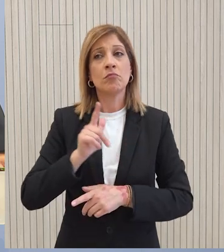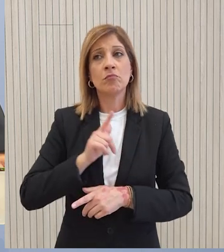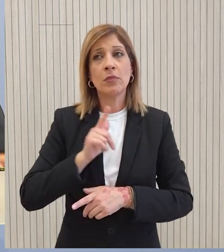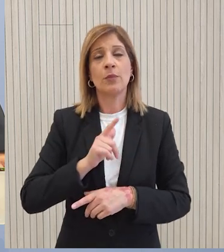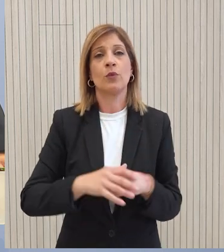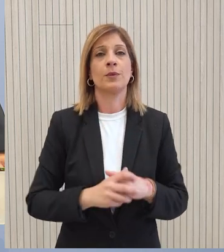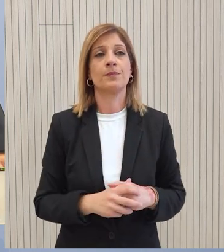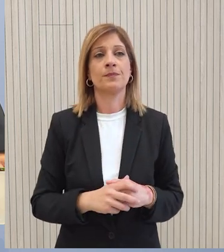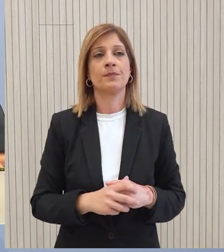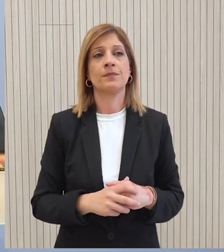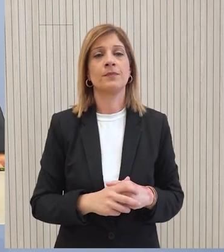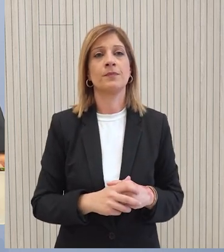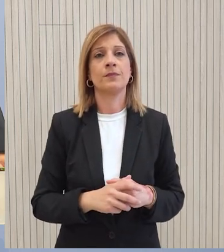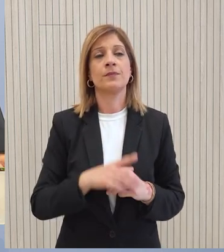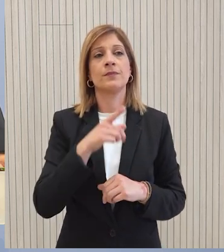ανάλογα ανταποκρίση